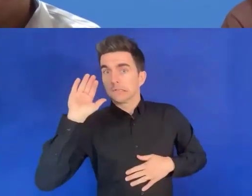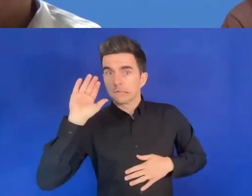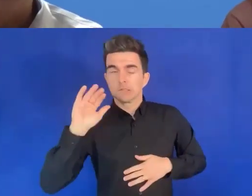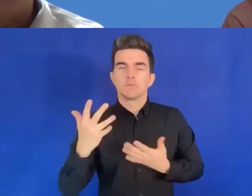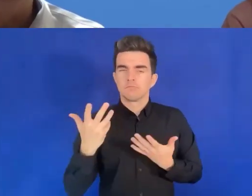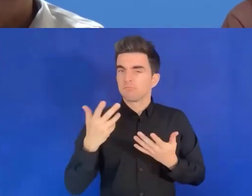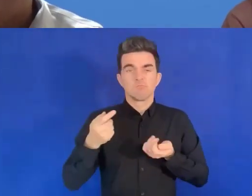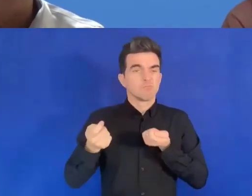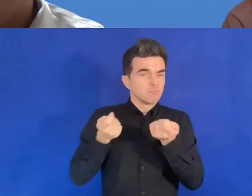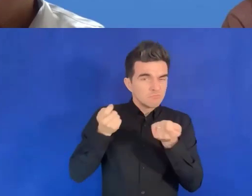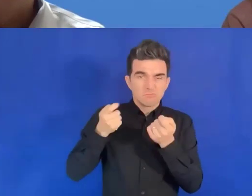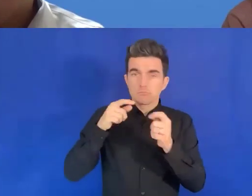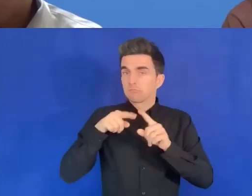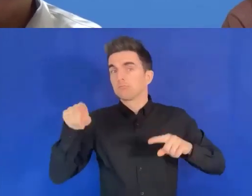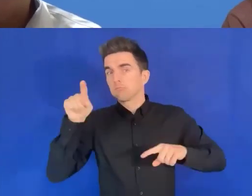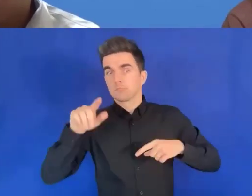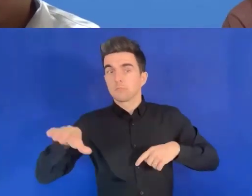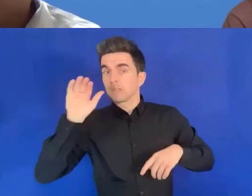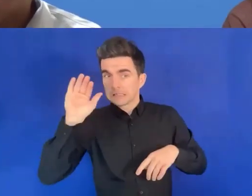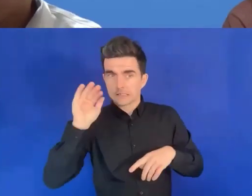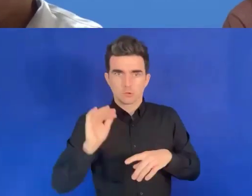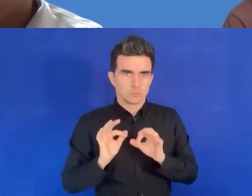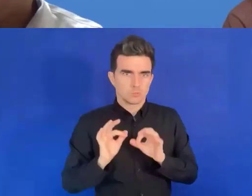cet outil est